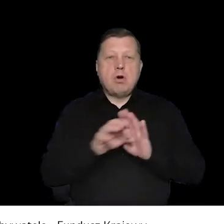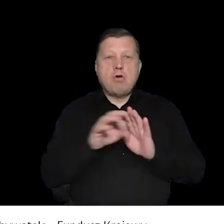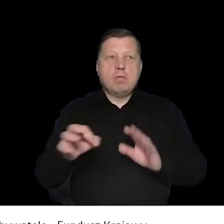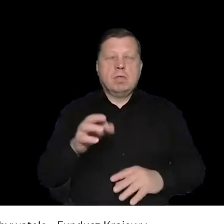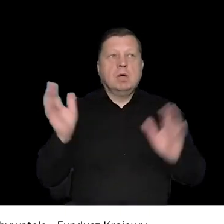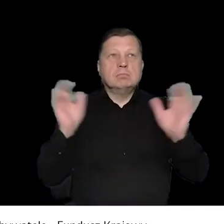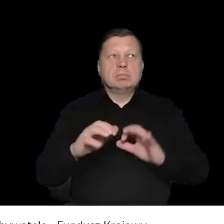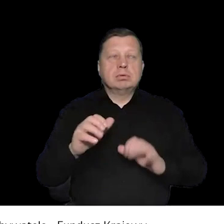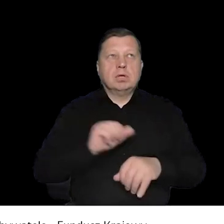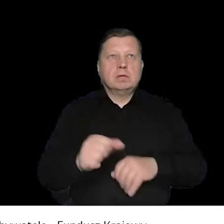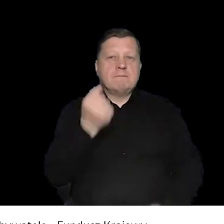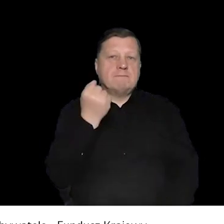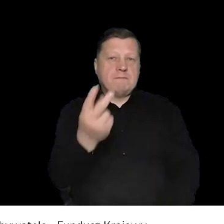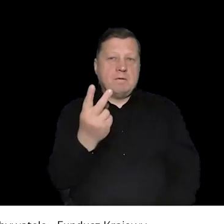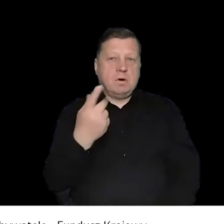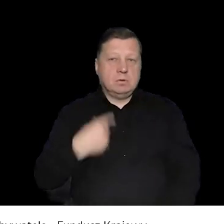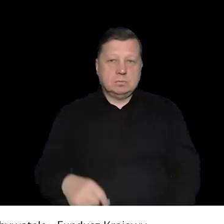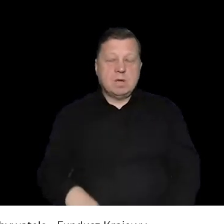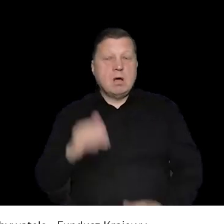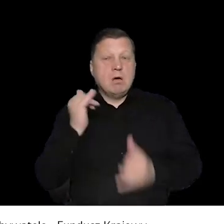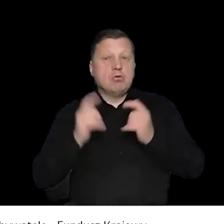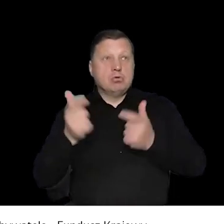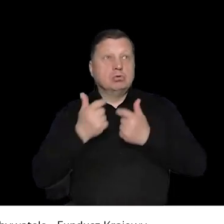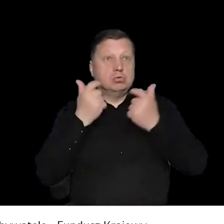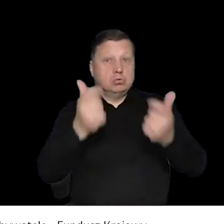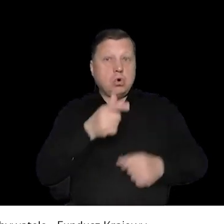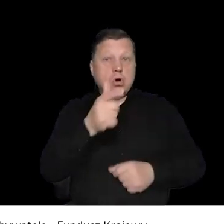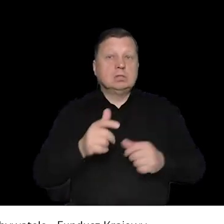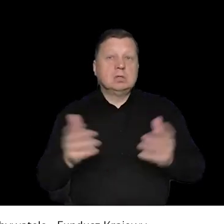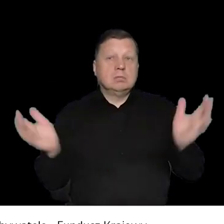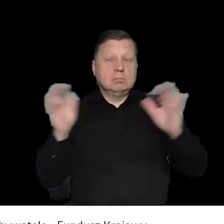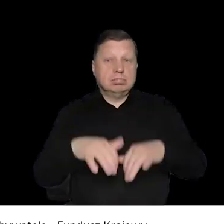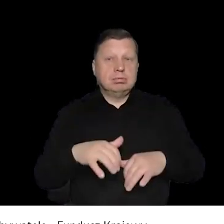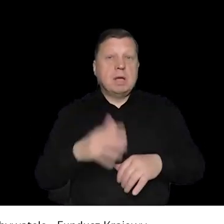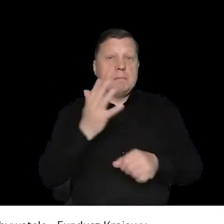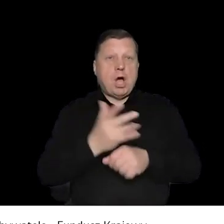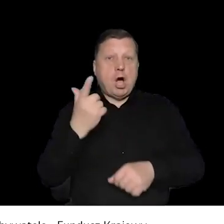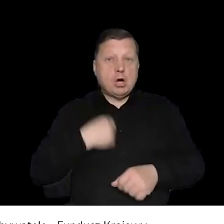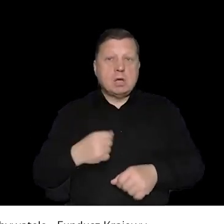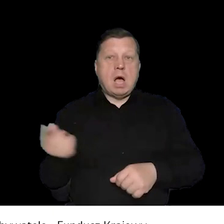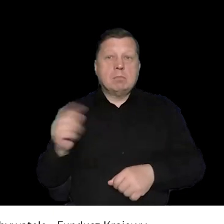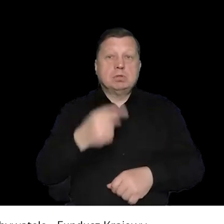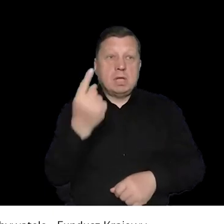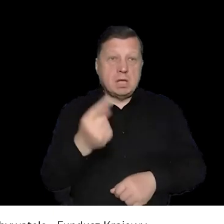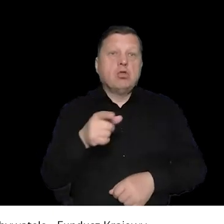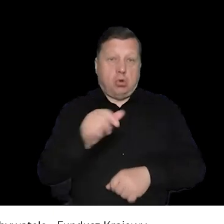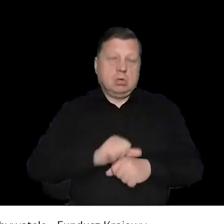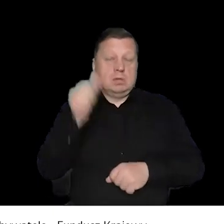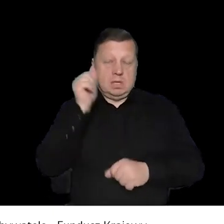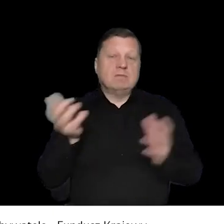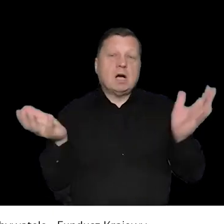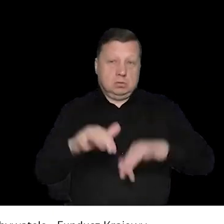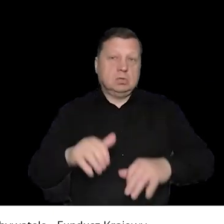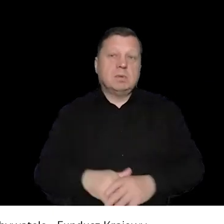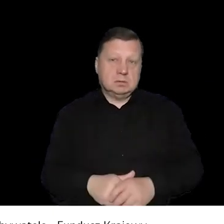To jest różnie dokonawane z tego, z co kojarzę. Wydaje mi się, minimum to jest dwie, ale też na przykład, jeżeli